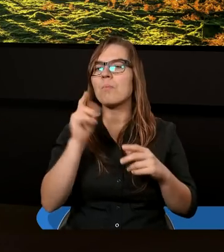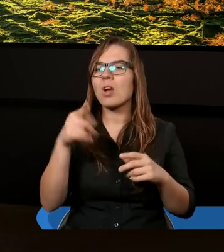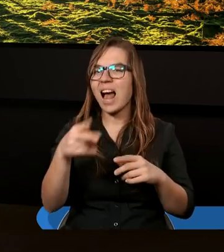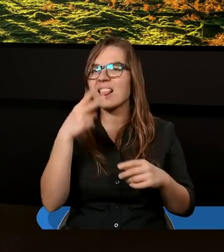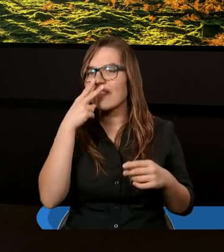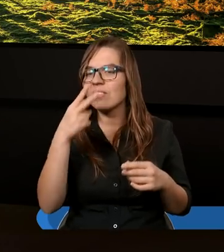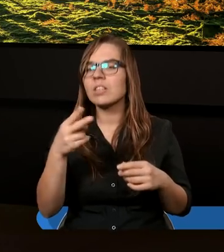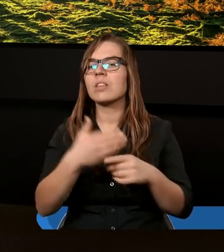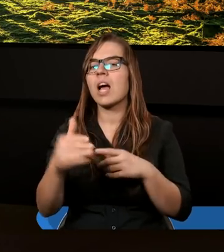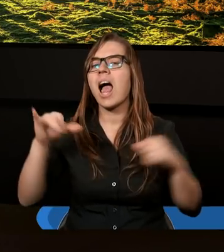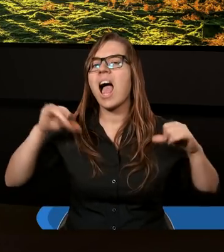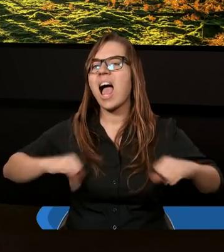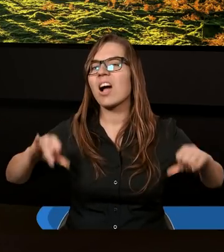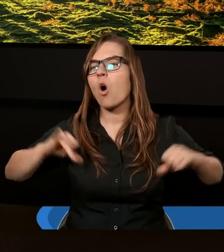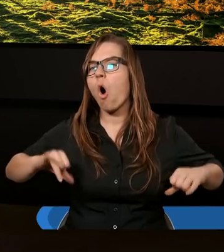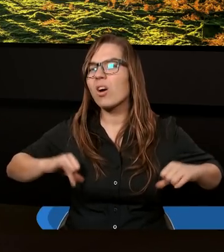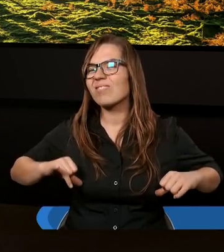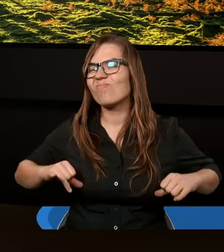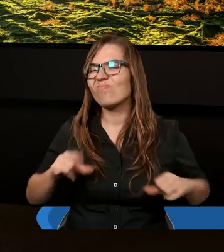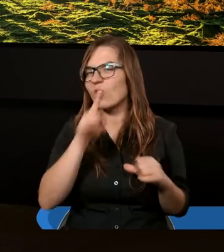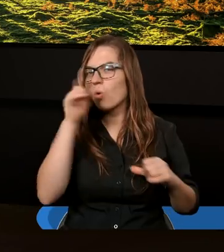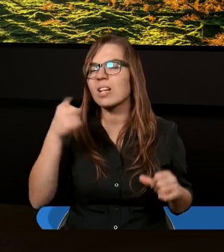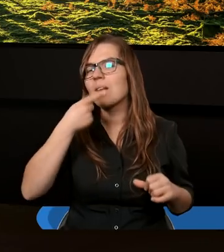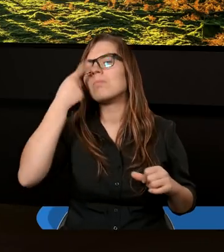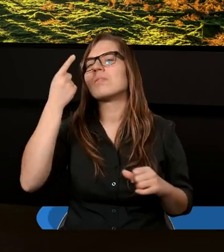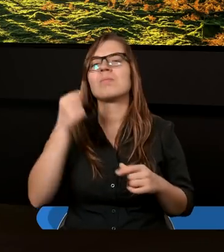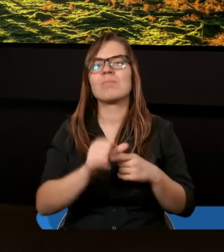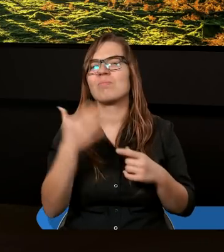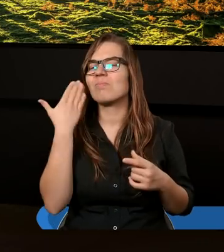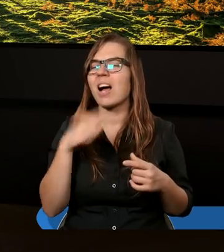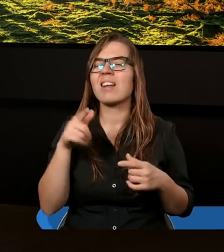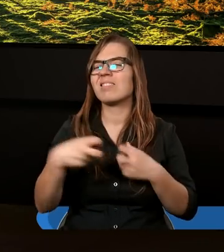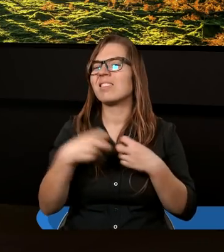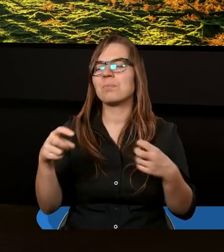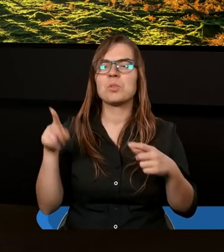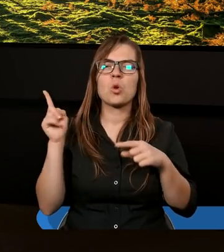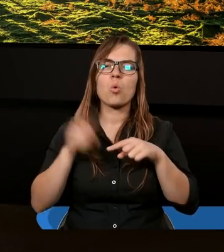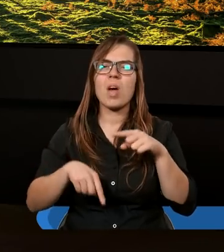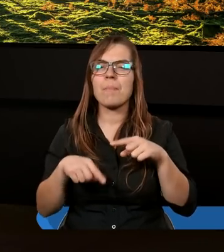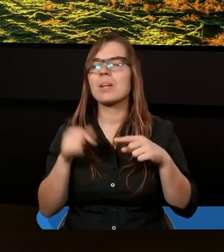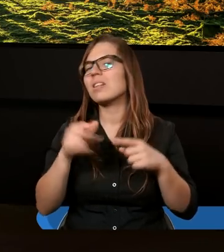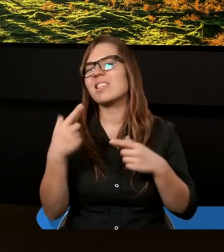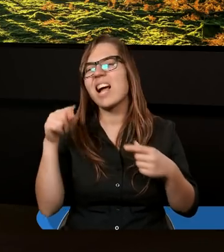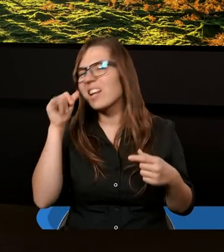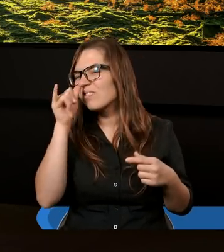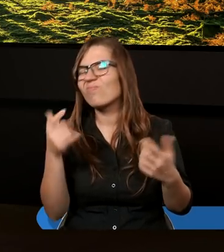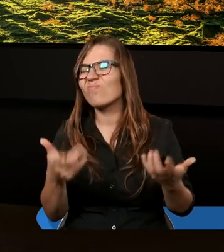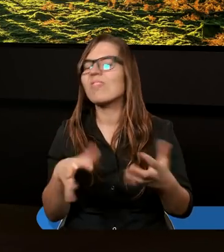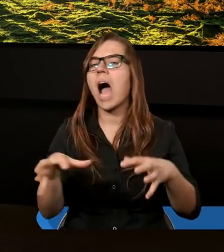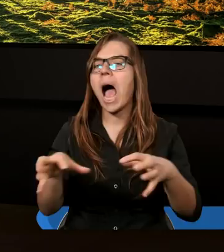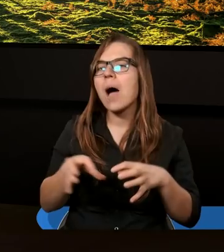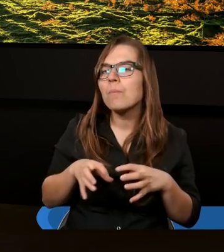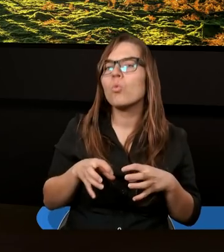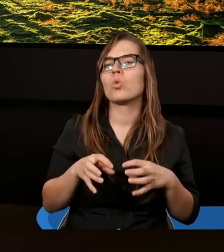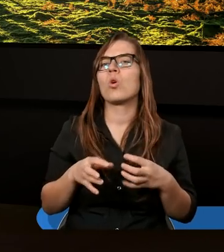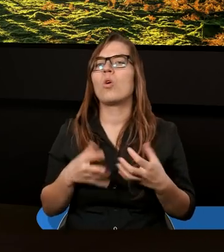widzimy, że egoizm, ludzka pycha bardzo często są tymi cechami, które no niestety hamują